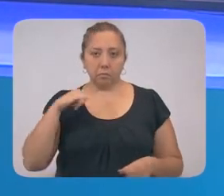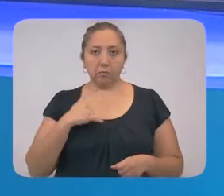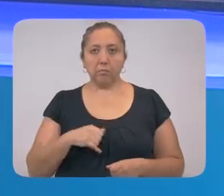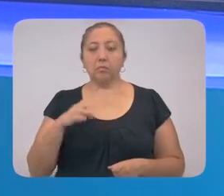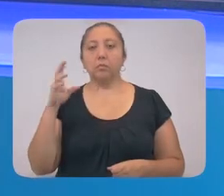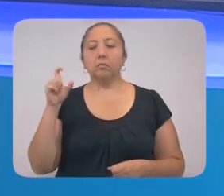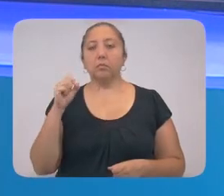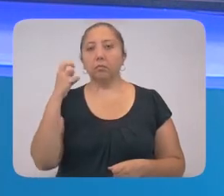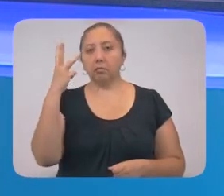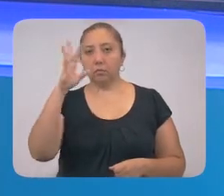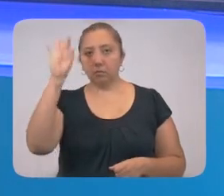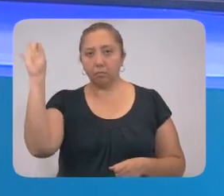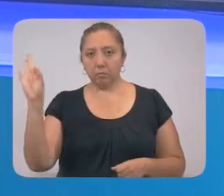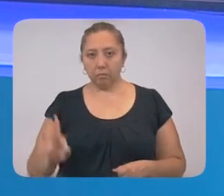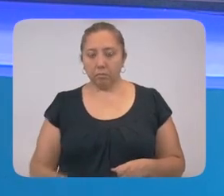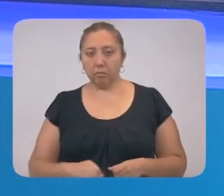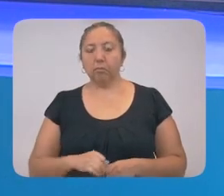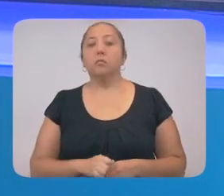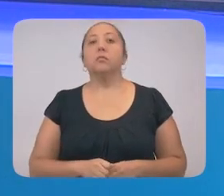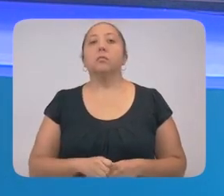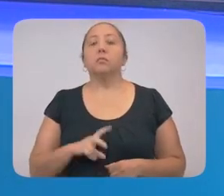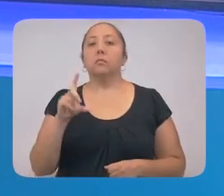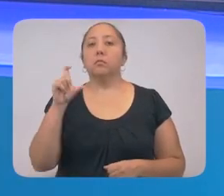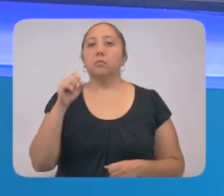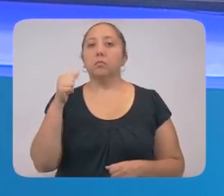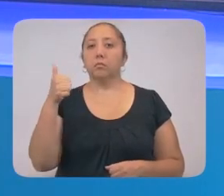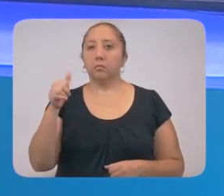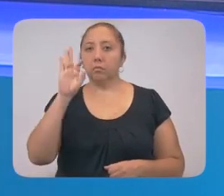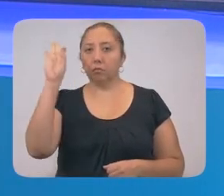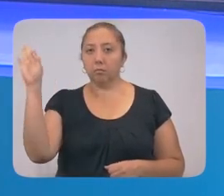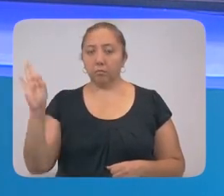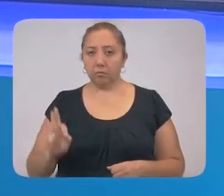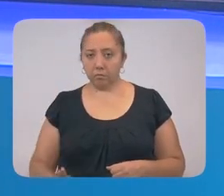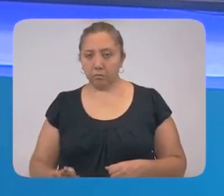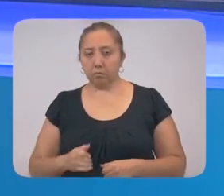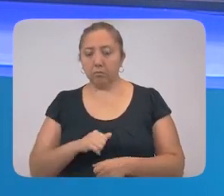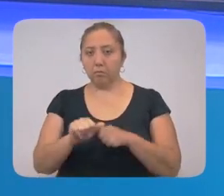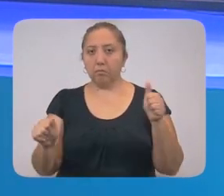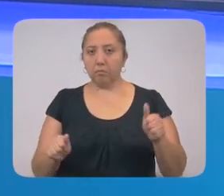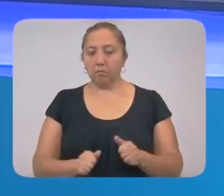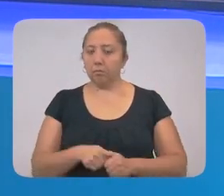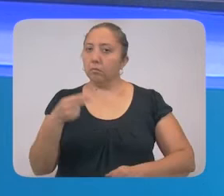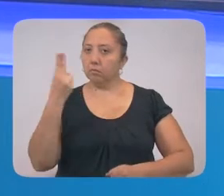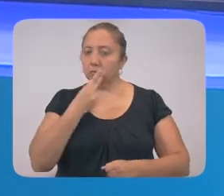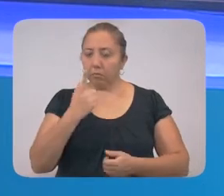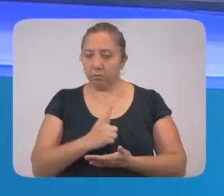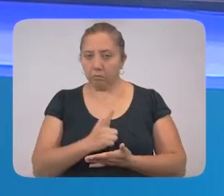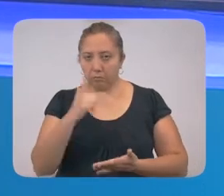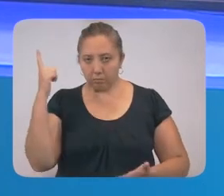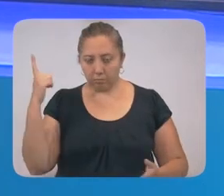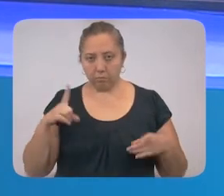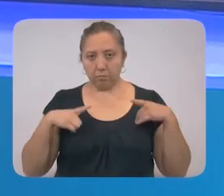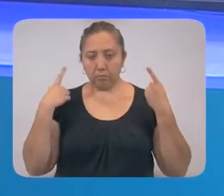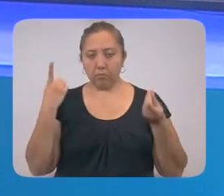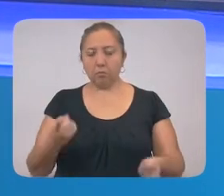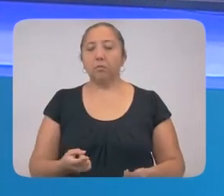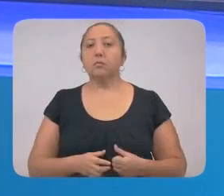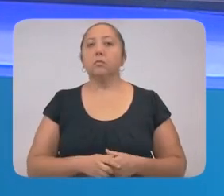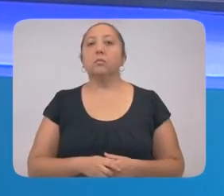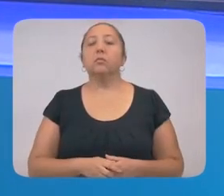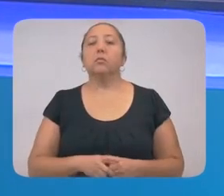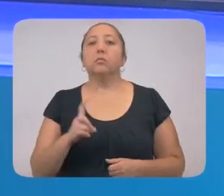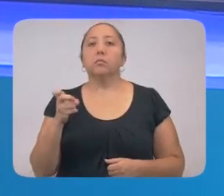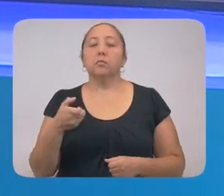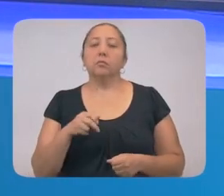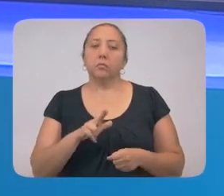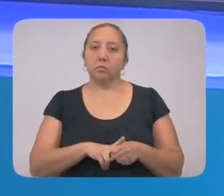telubisale, kohanobo, pakateo, le kobi, diecinueve, soku, chupul, 23%, le tunshan, jetsan, uchalubisal, le